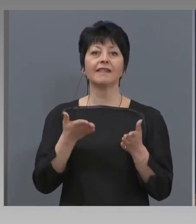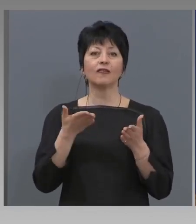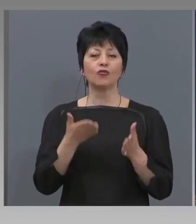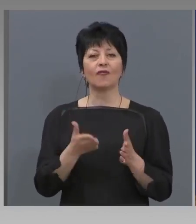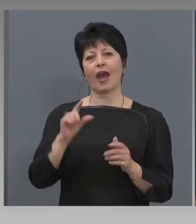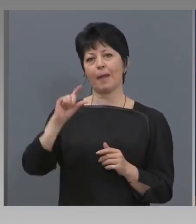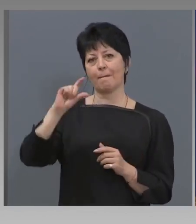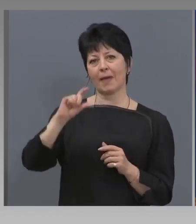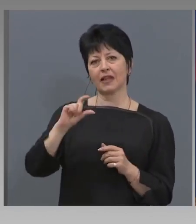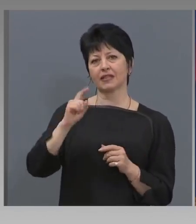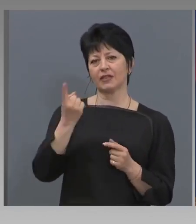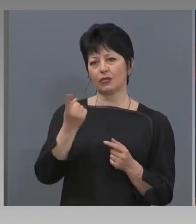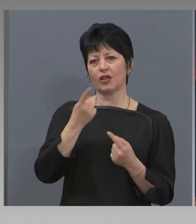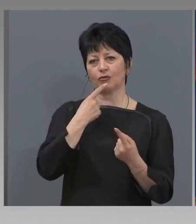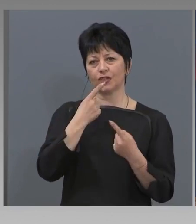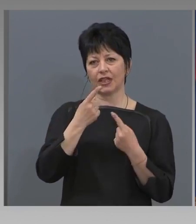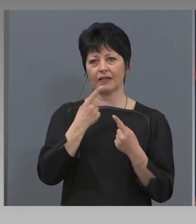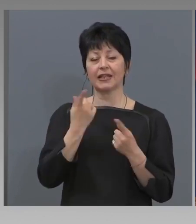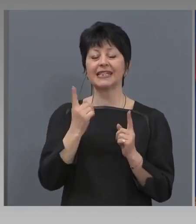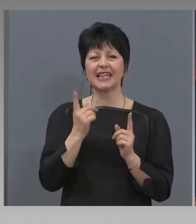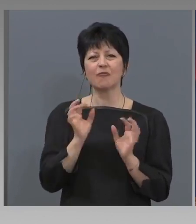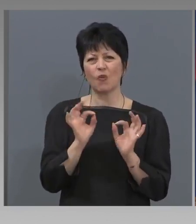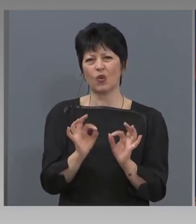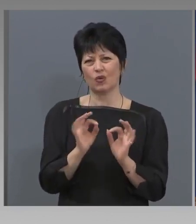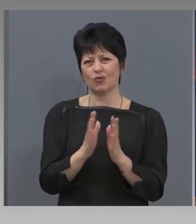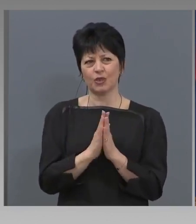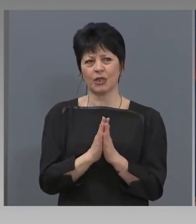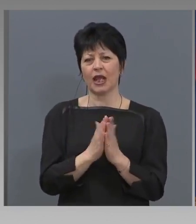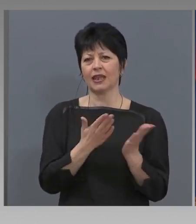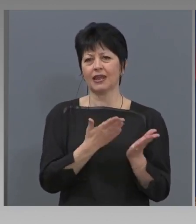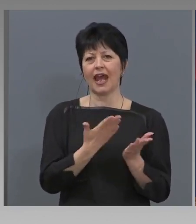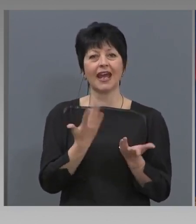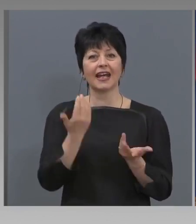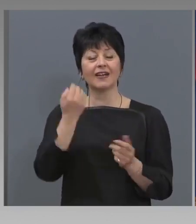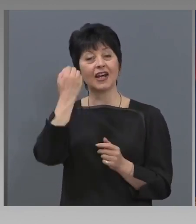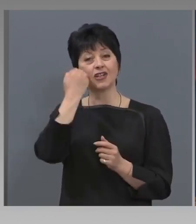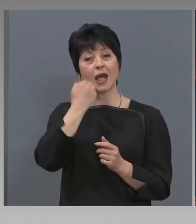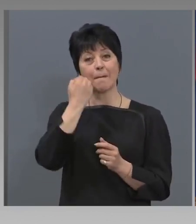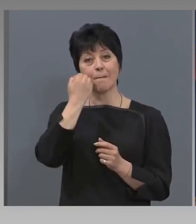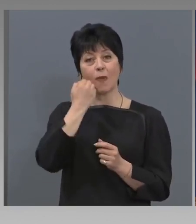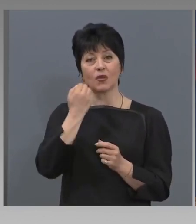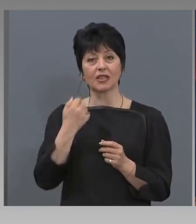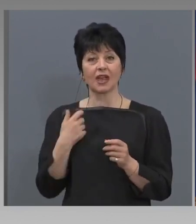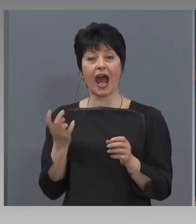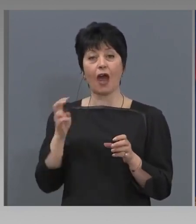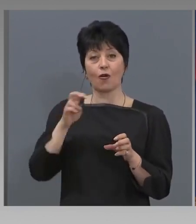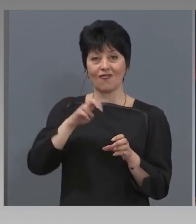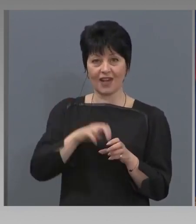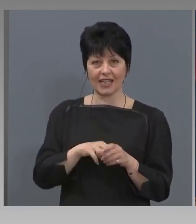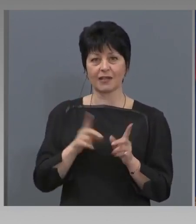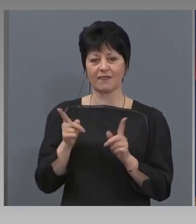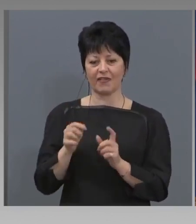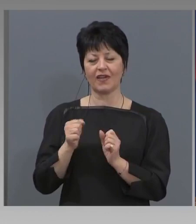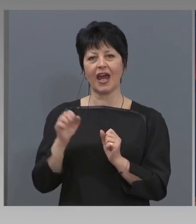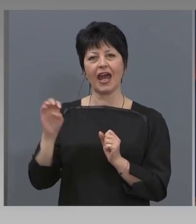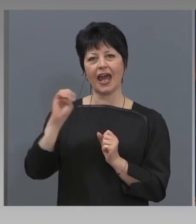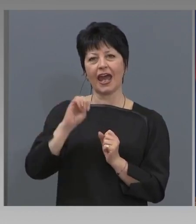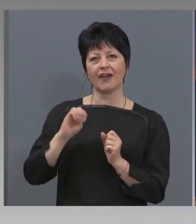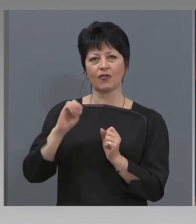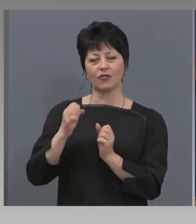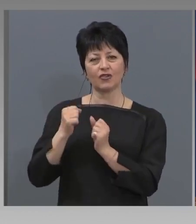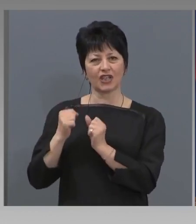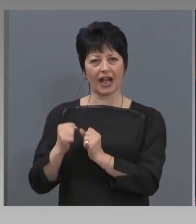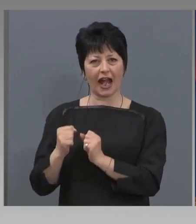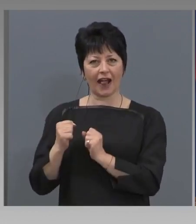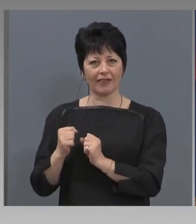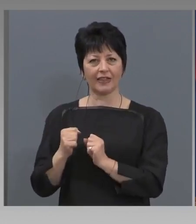можем да кажем. Само уточнете по ней каква ще ни е ползата, ако все пак влезем в чакалнята в контекста на тези трилиони, за